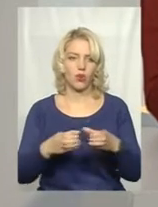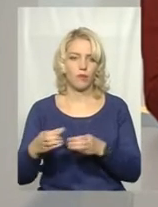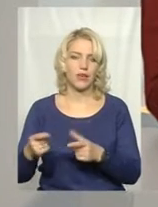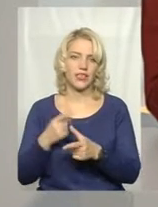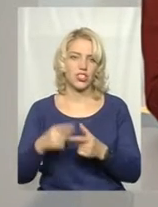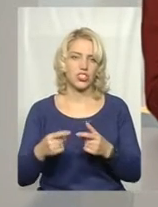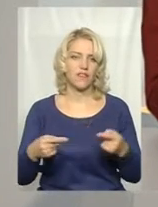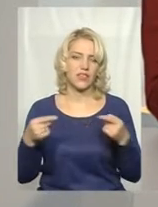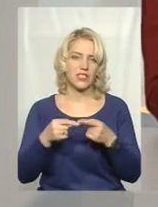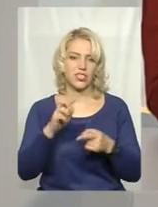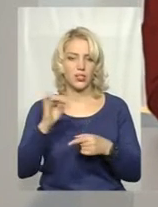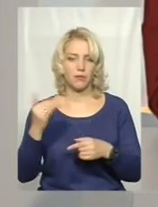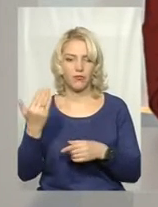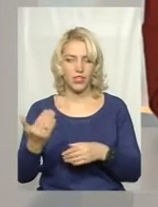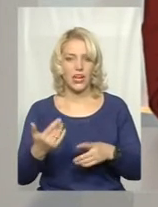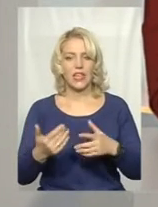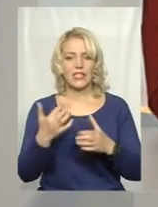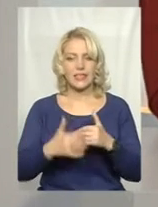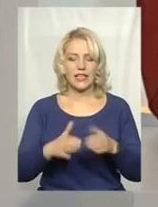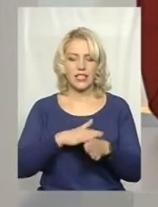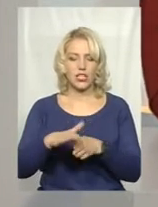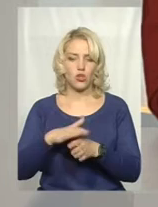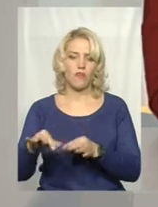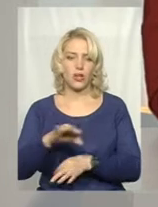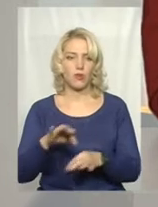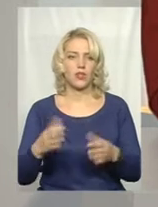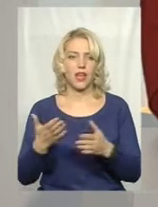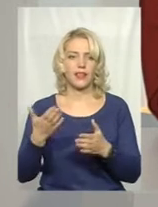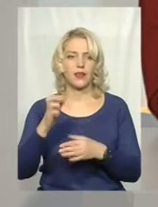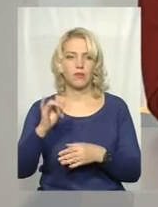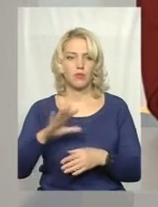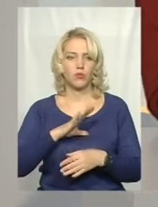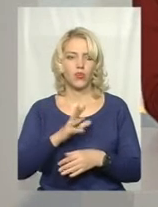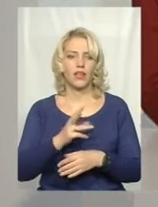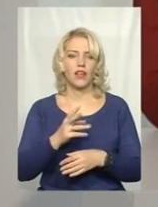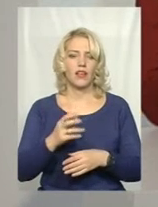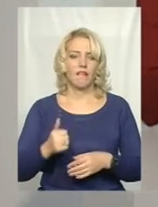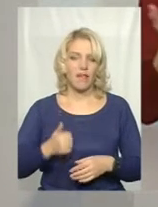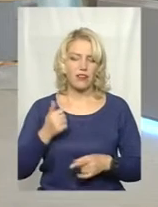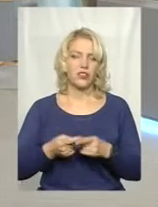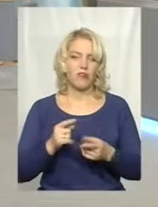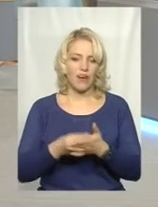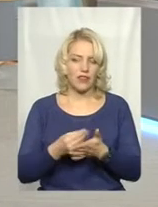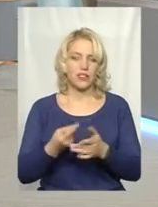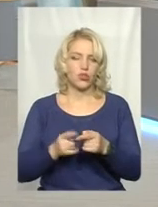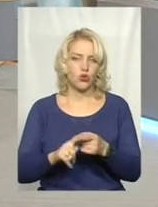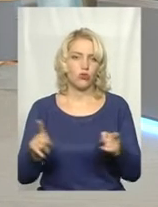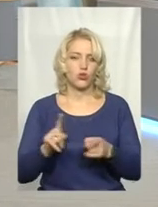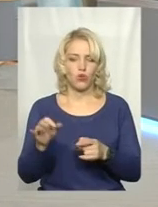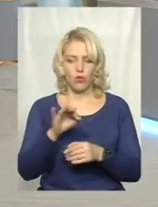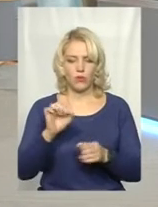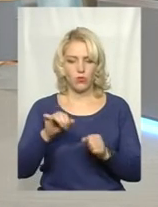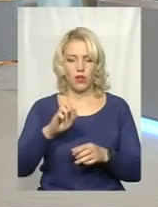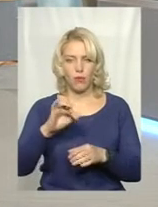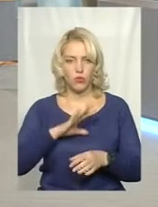чи визначили б ви серед реалізованих проєктів такі, от які були б варті того, що область могла б бути також в лідерах?